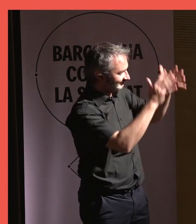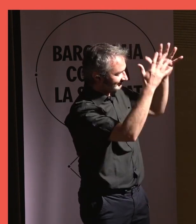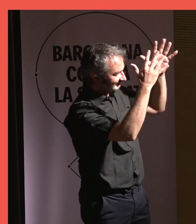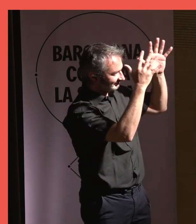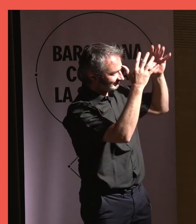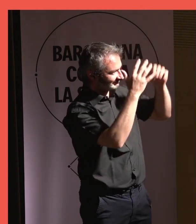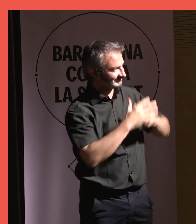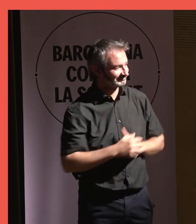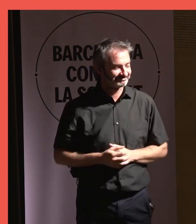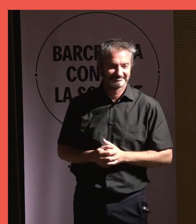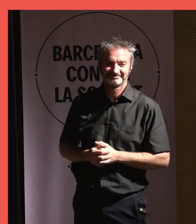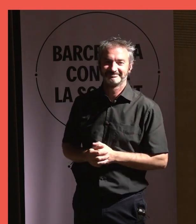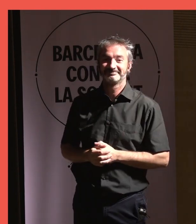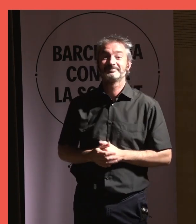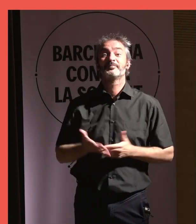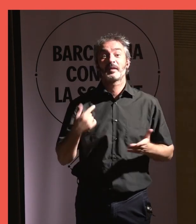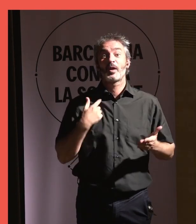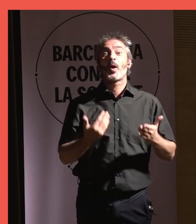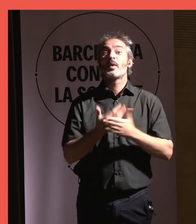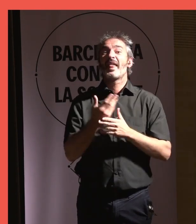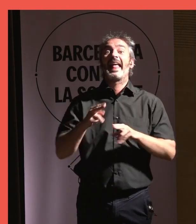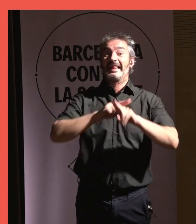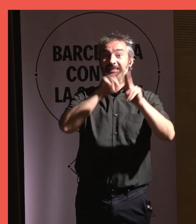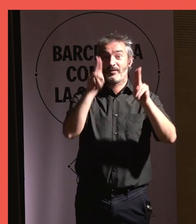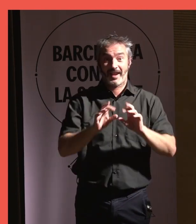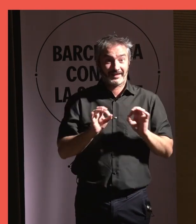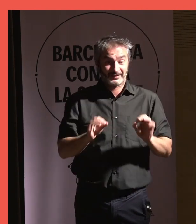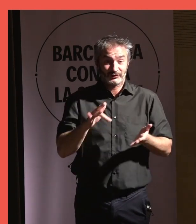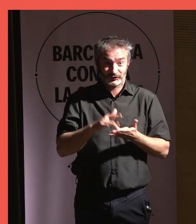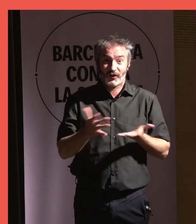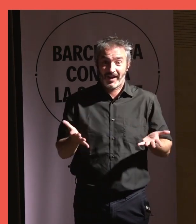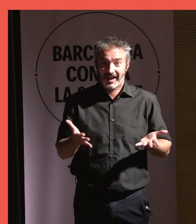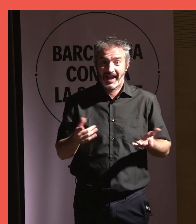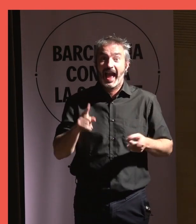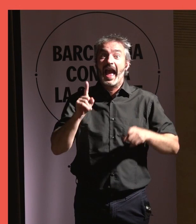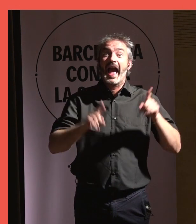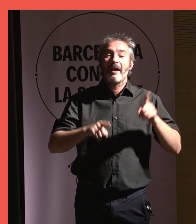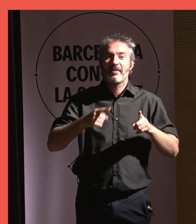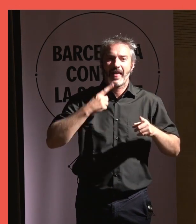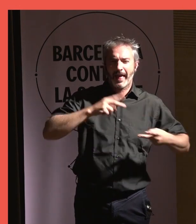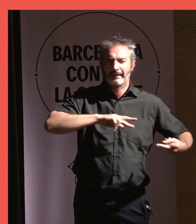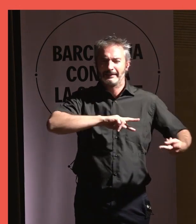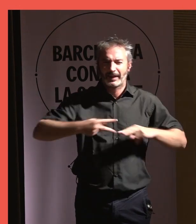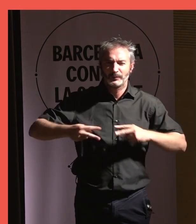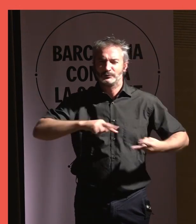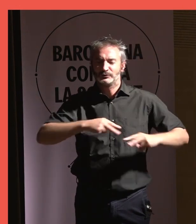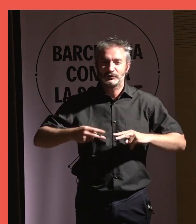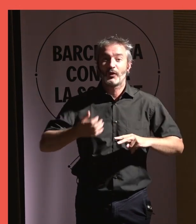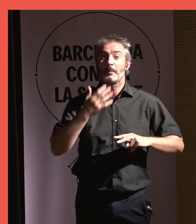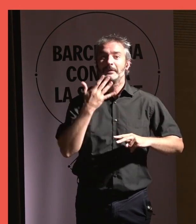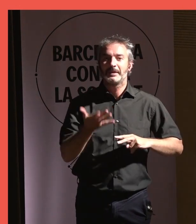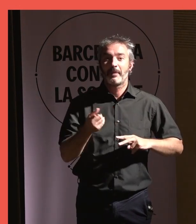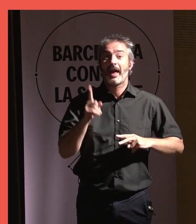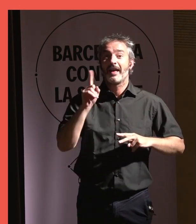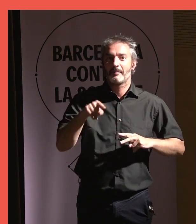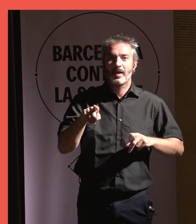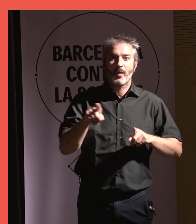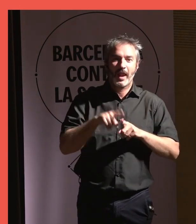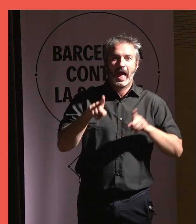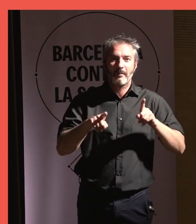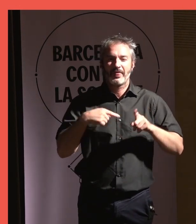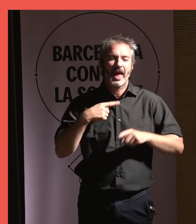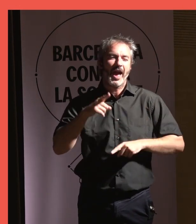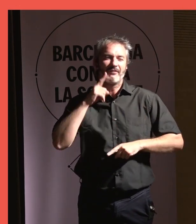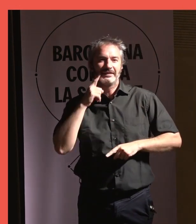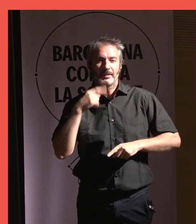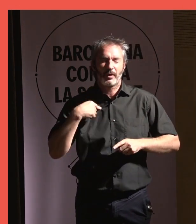És el que té muntar jornades internacionals, vull dir que, a vegades, la traducció, doncs, igual, hem tingut també